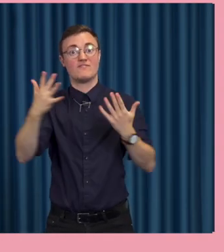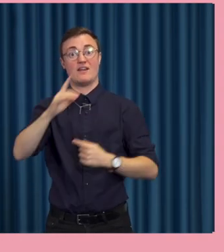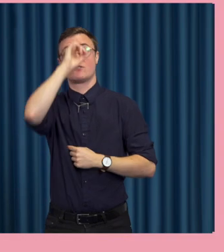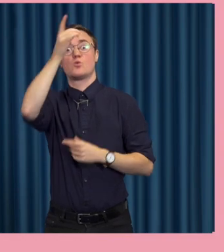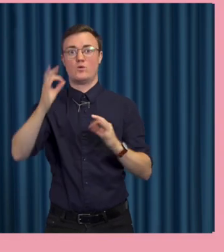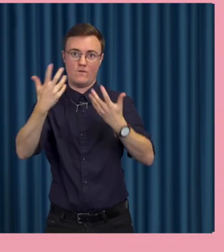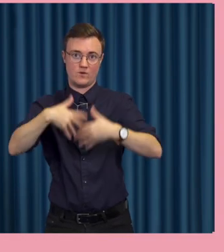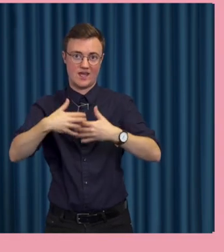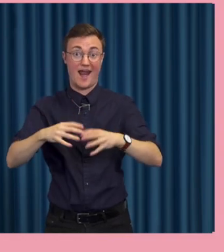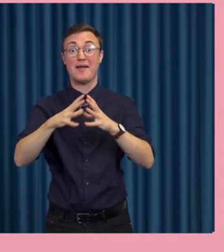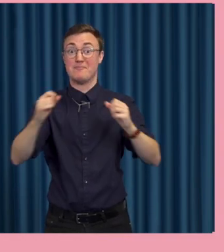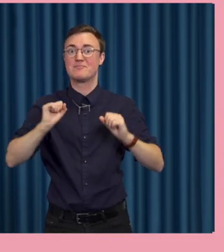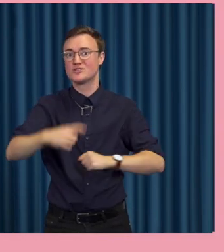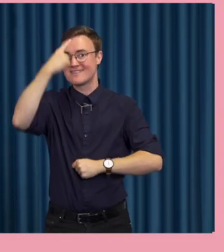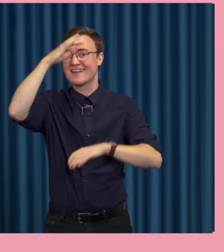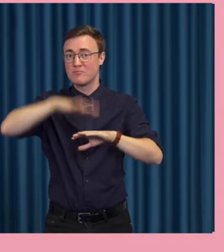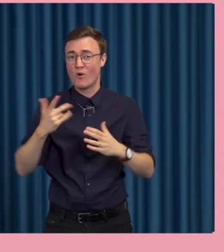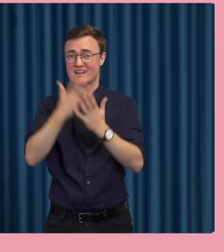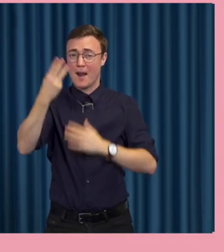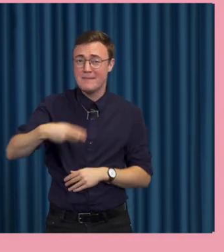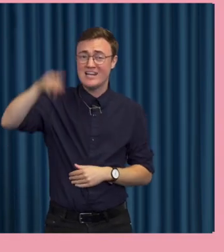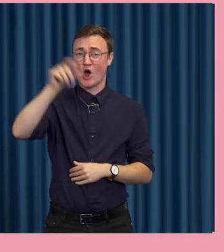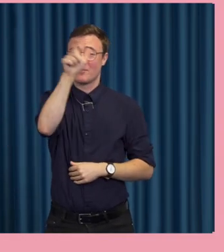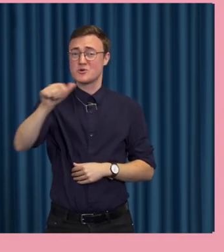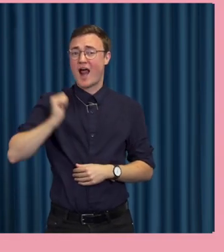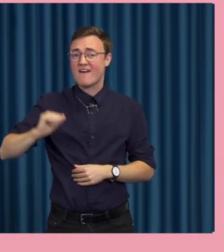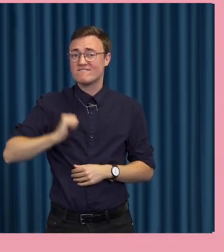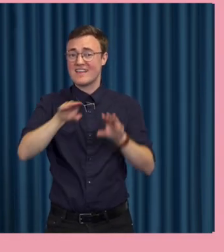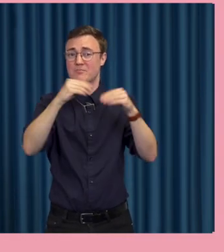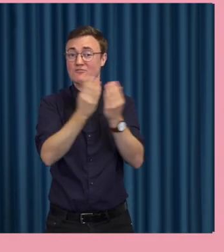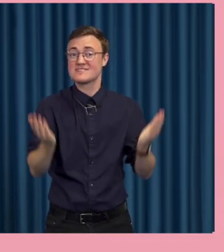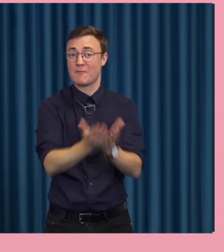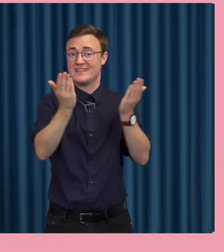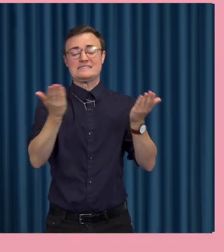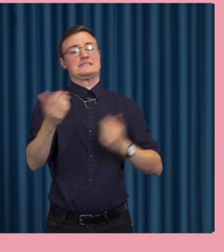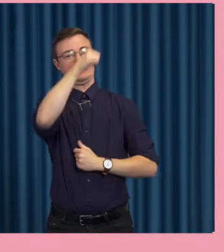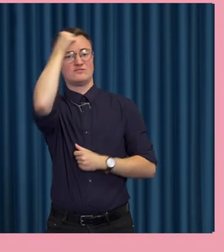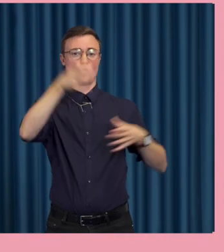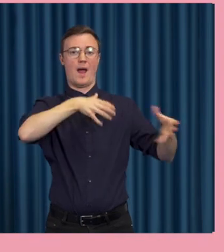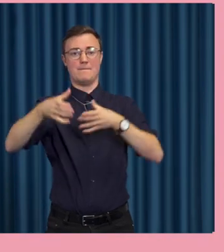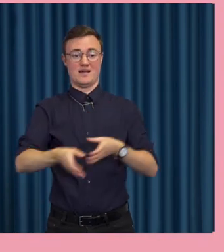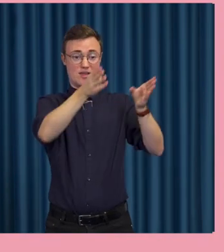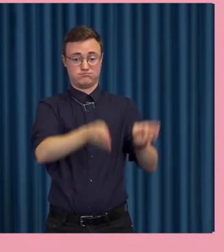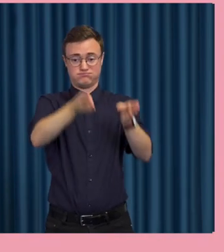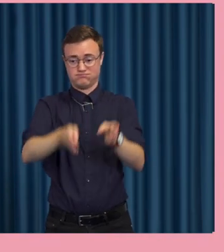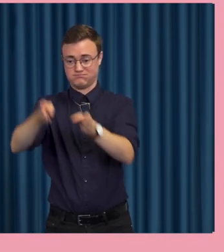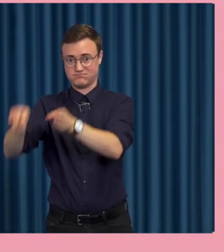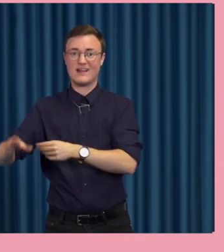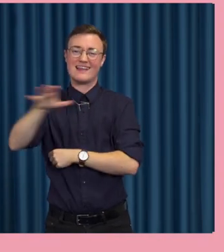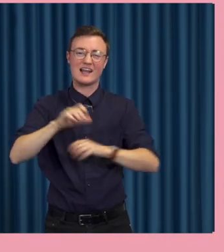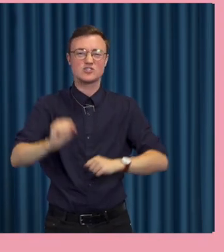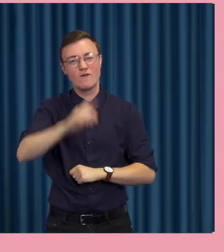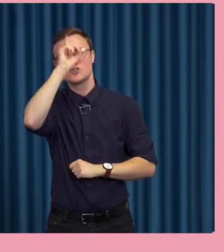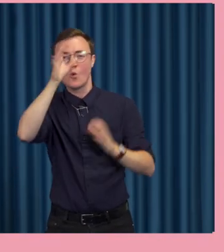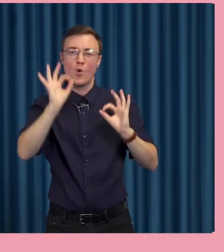Men om man tänker sig att skalan är miljarder användare samtidigt, då är det otroligt svårt förväntas att var och en individ ska liksom fatta maskinen